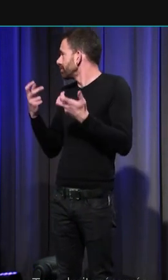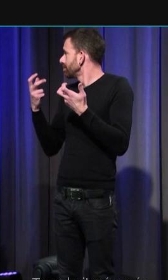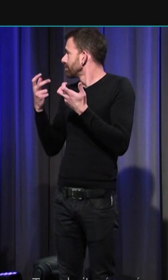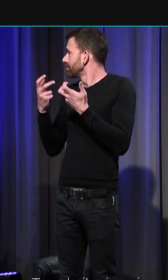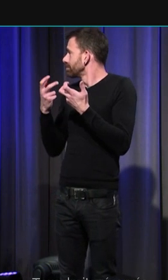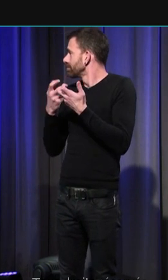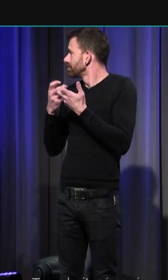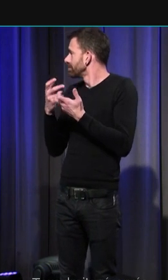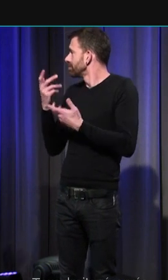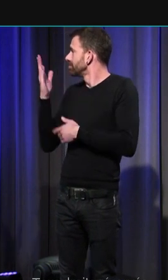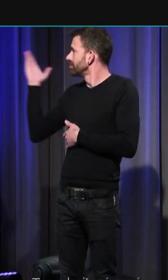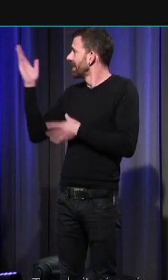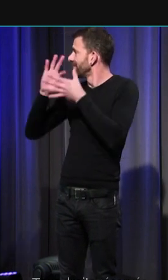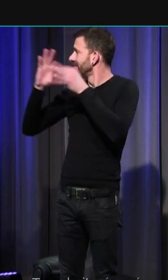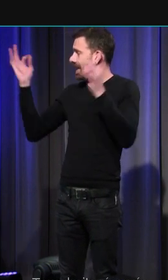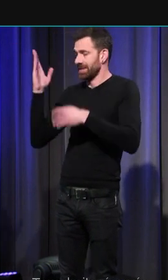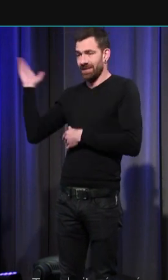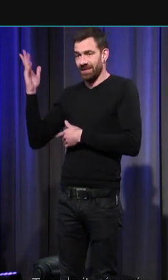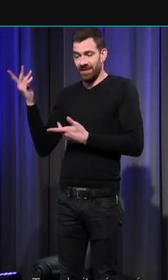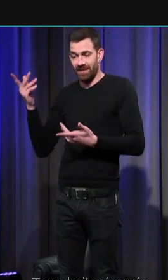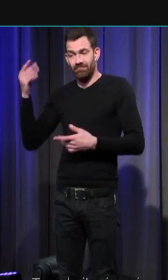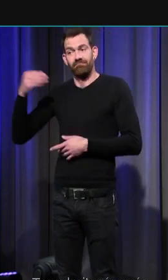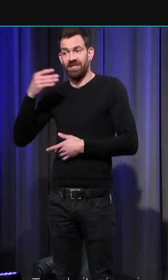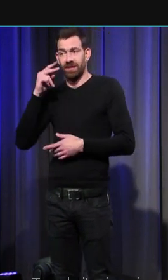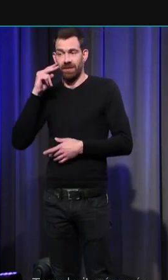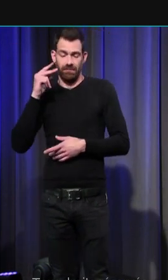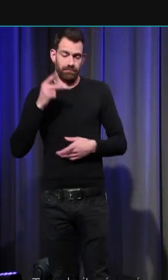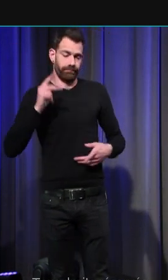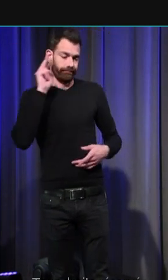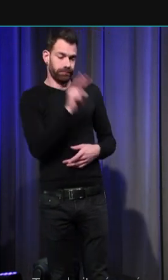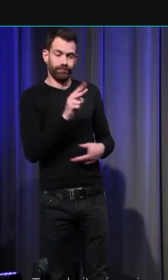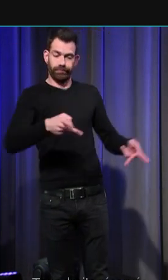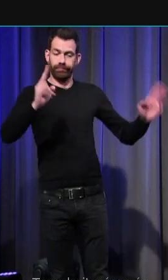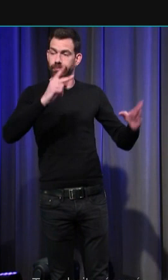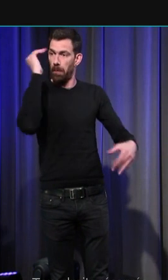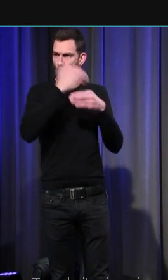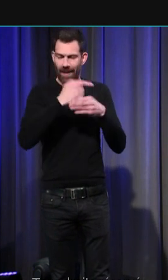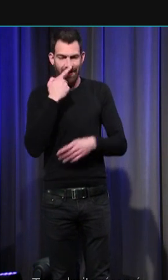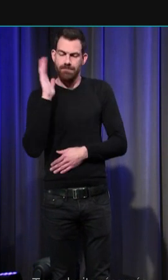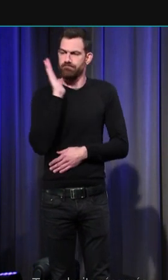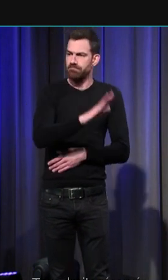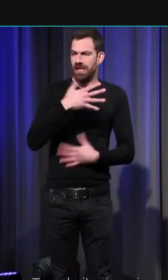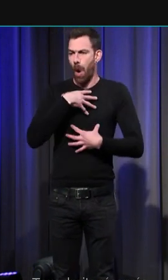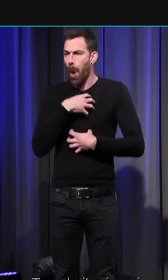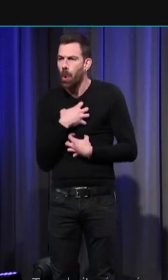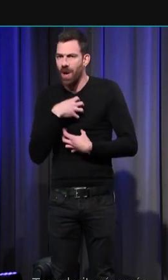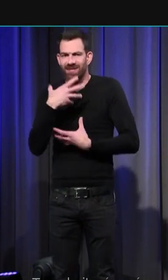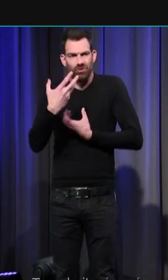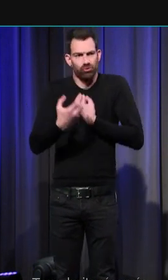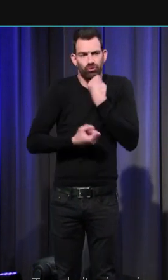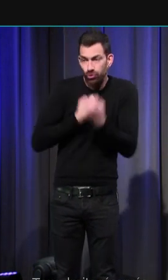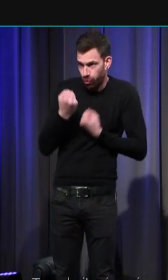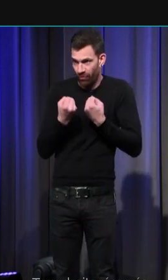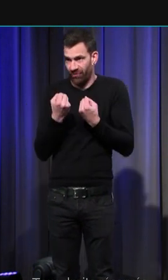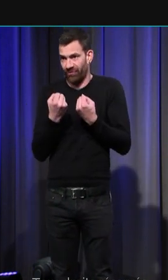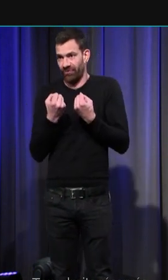cette citation, Michelet voit le Moyen Âge comme un âge d'angoisse et de souffrance qui finit, dit